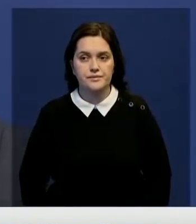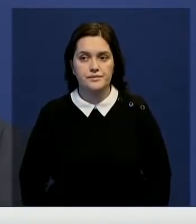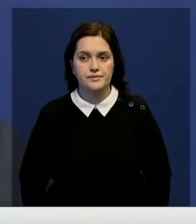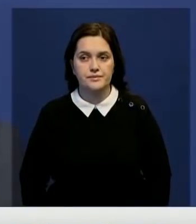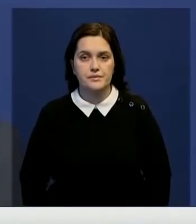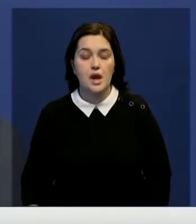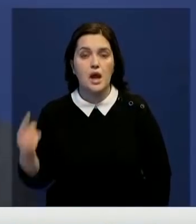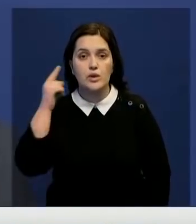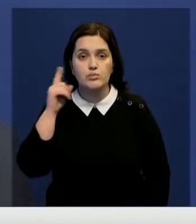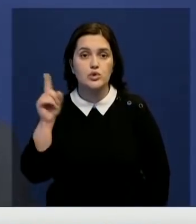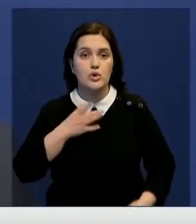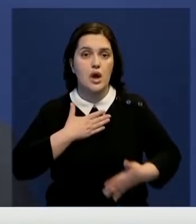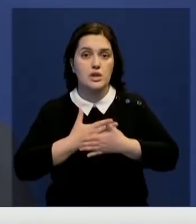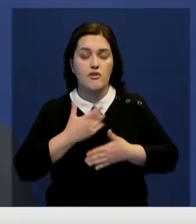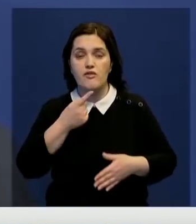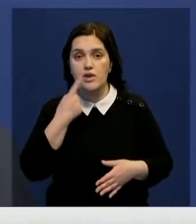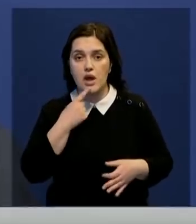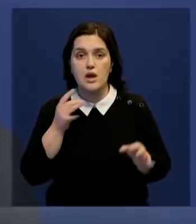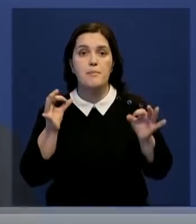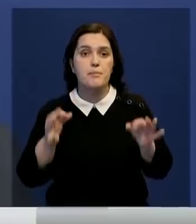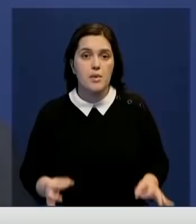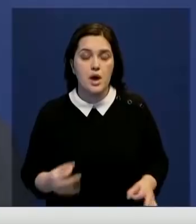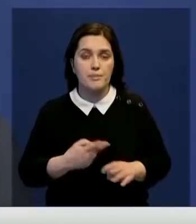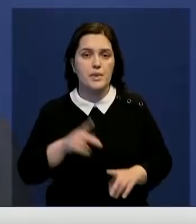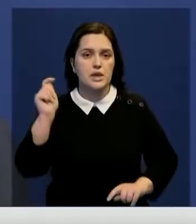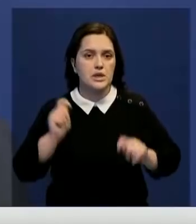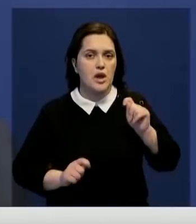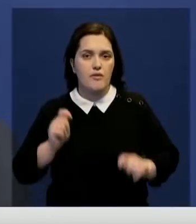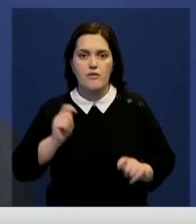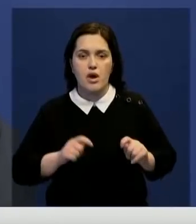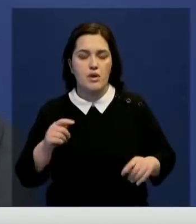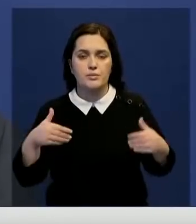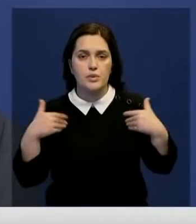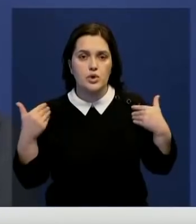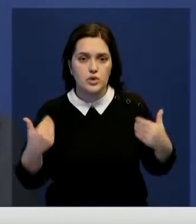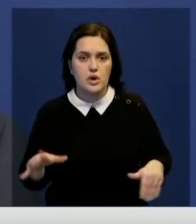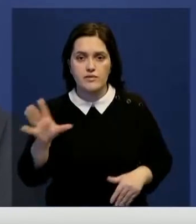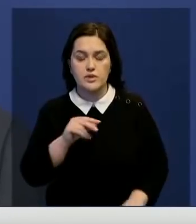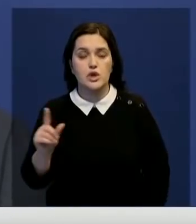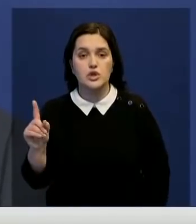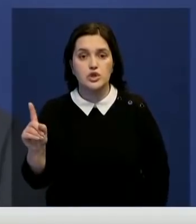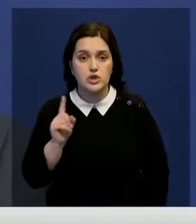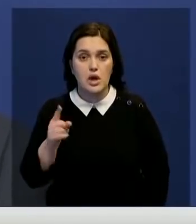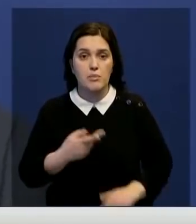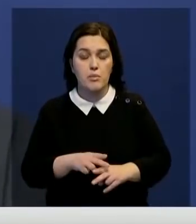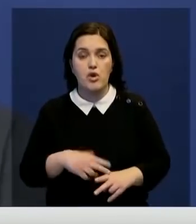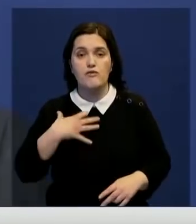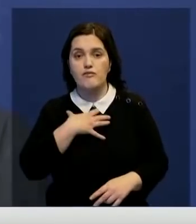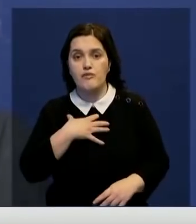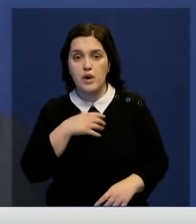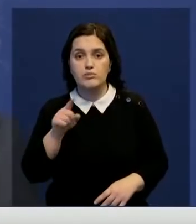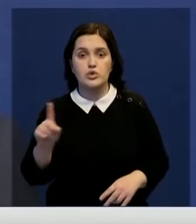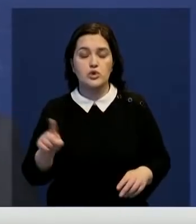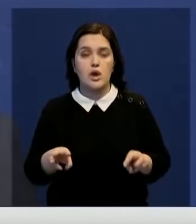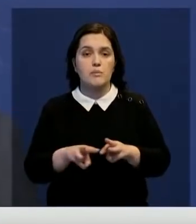Я думаю, что активисты говорят правду. Эта конференция не приносит тех результатов, которых все ждали. Думаю, что самым важным было то, что